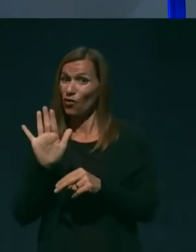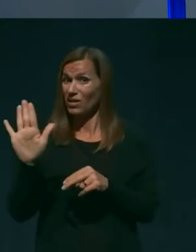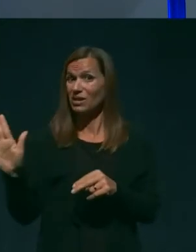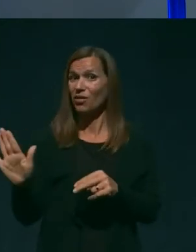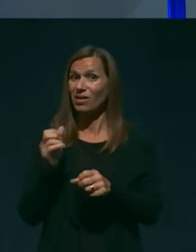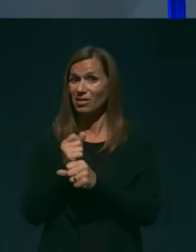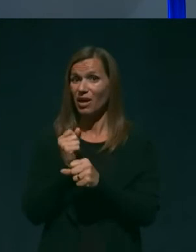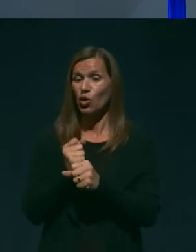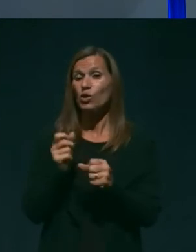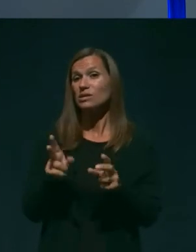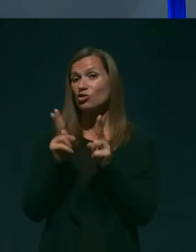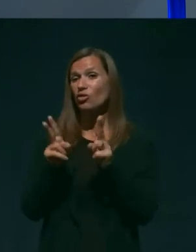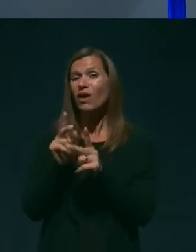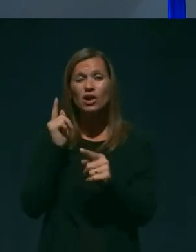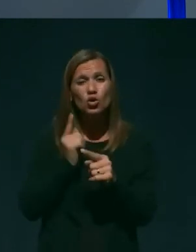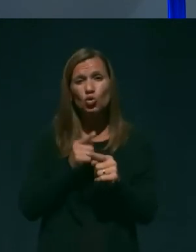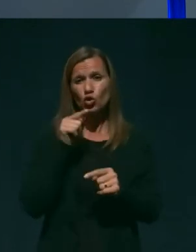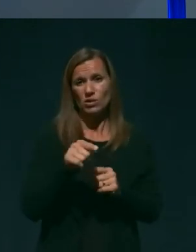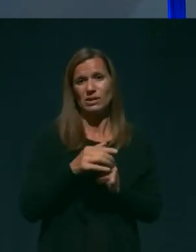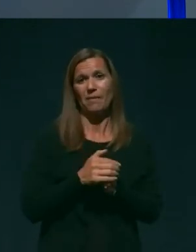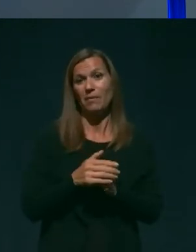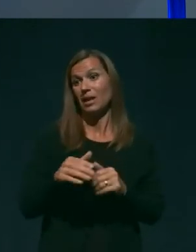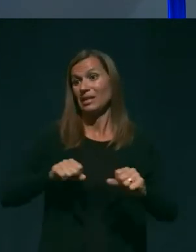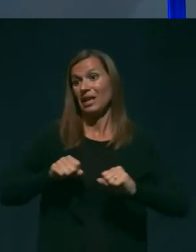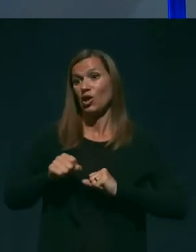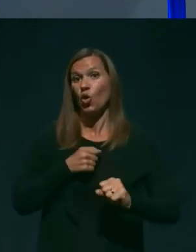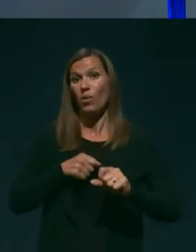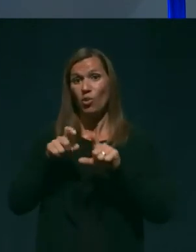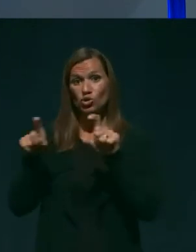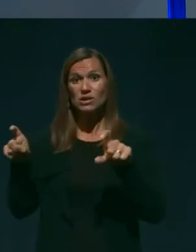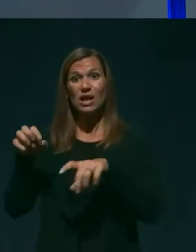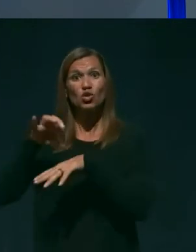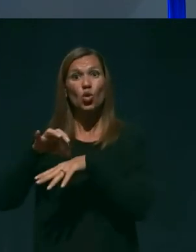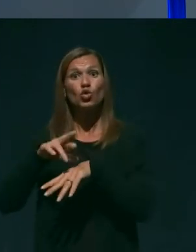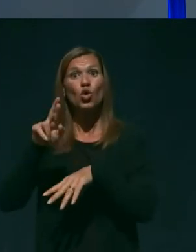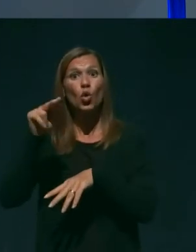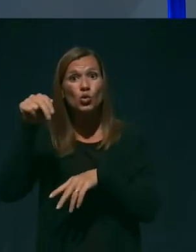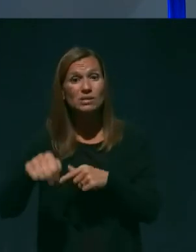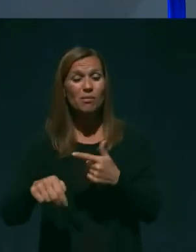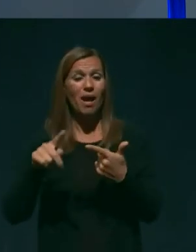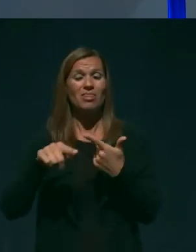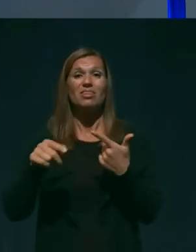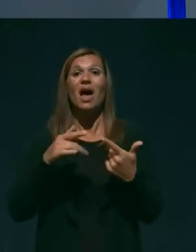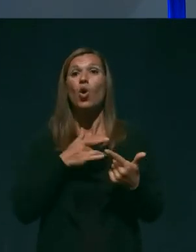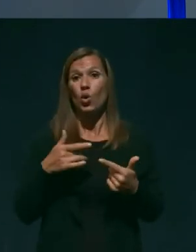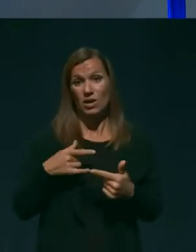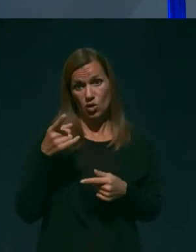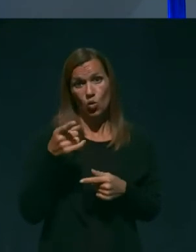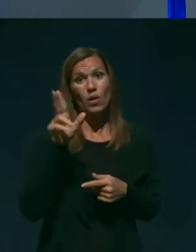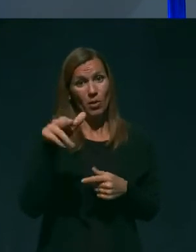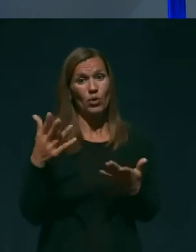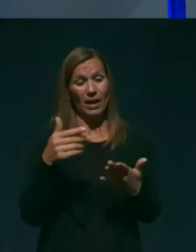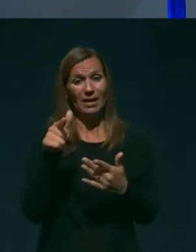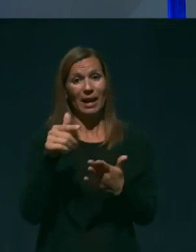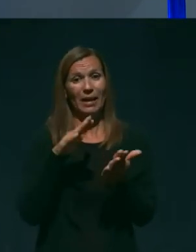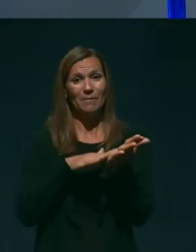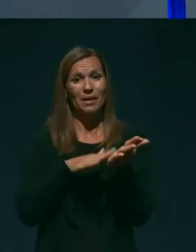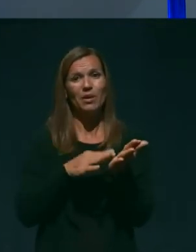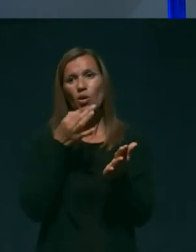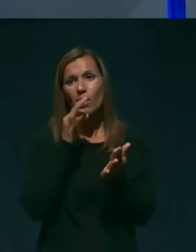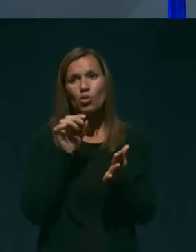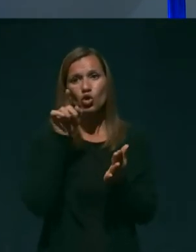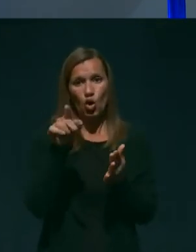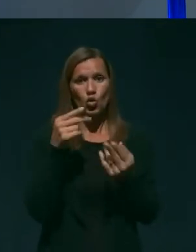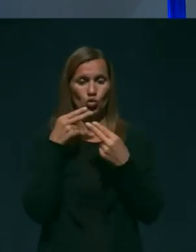srečevali točno s tem. Direktor bolnišnice dr. Rozmar na golniku je imel nekaj takih primerov in najbolje, da on odgovori na